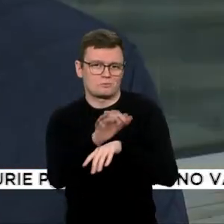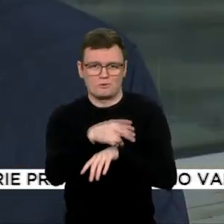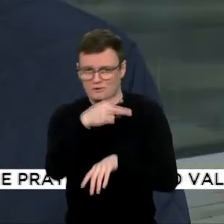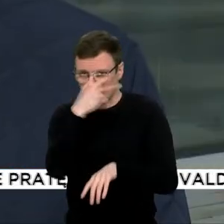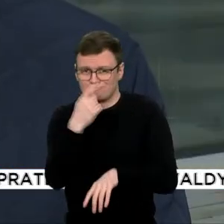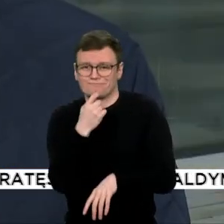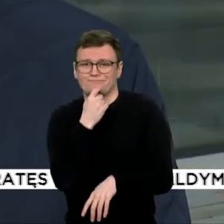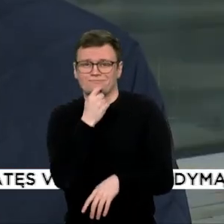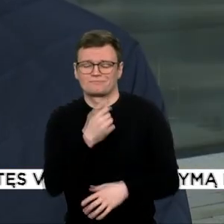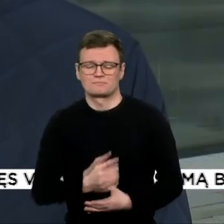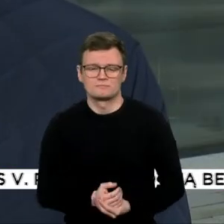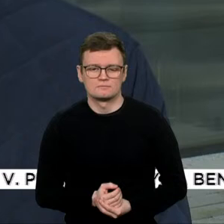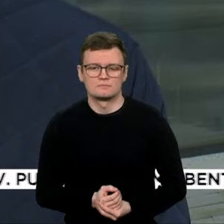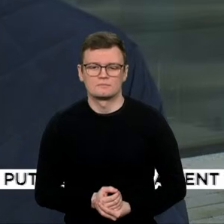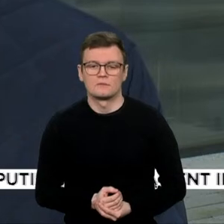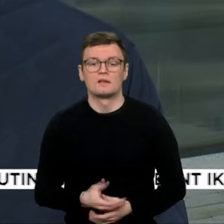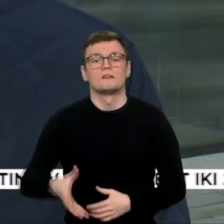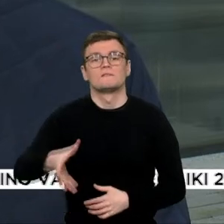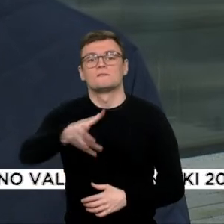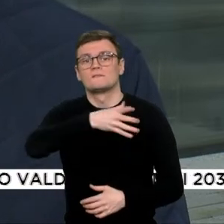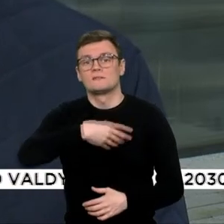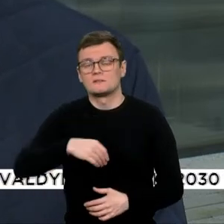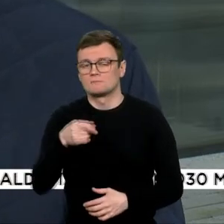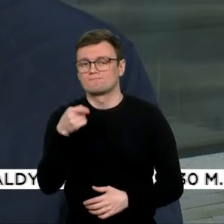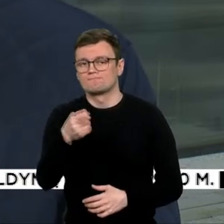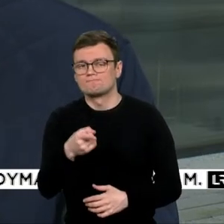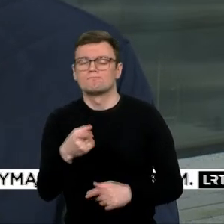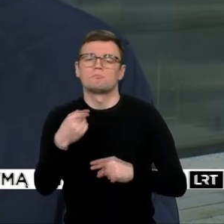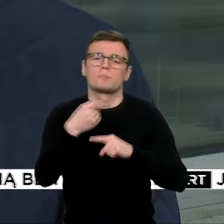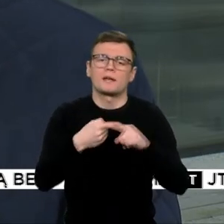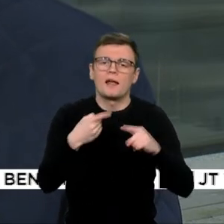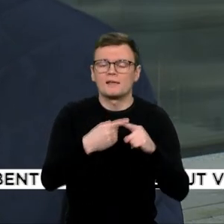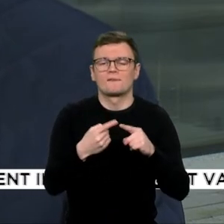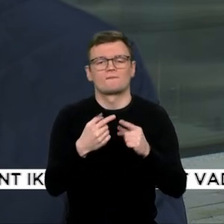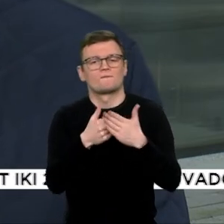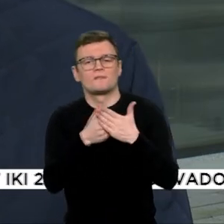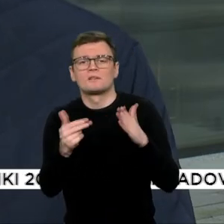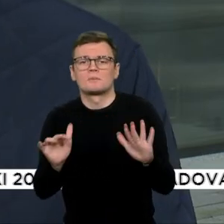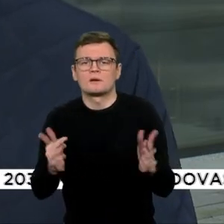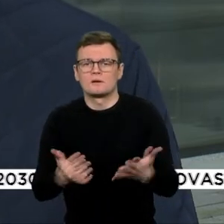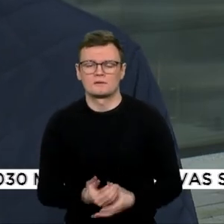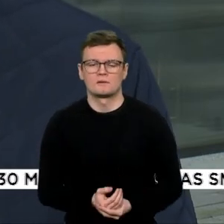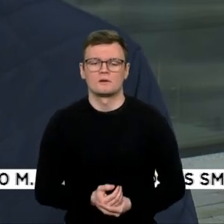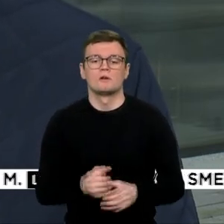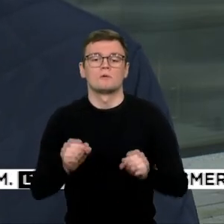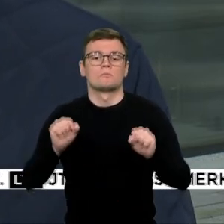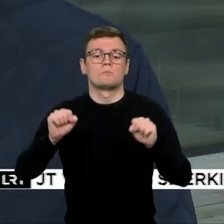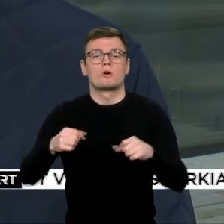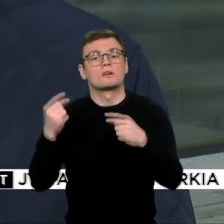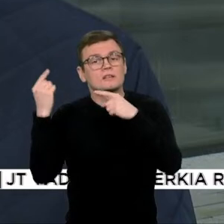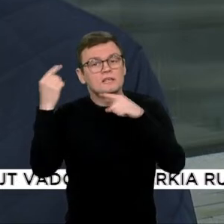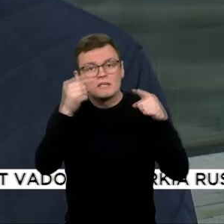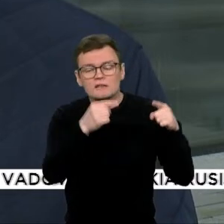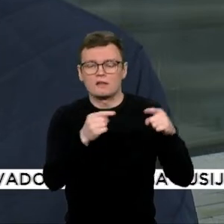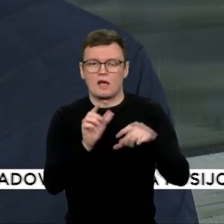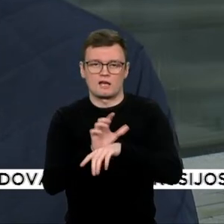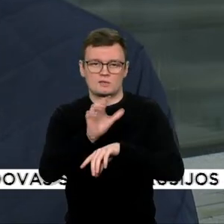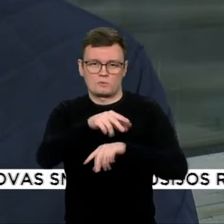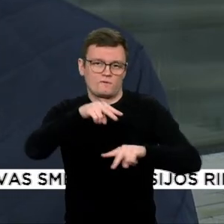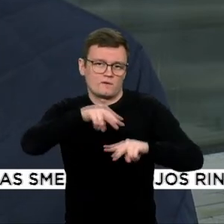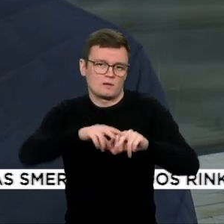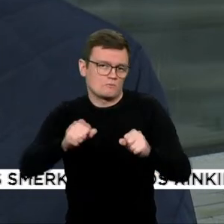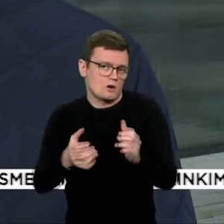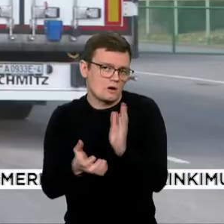prekėjo kategorijos ir įmonės gali kankamai nesunkiai rasti kitų eksporto taškų, į kurios būtų galima tą